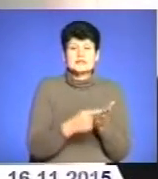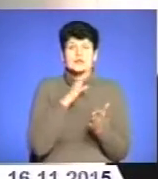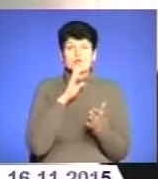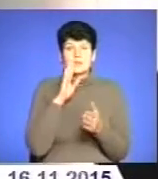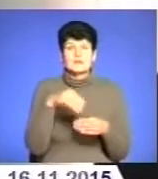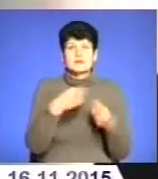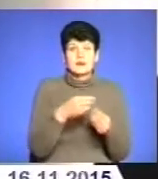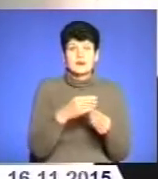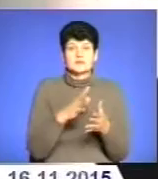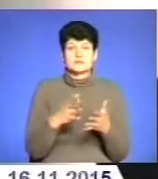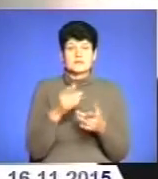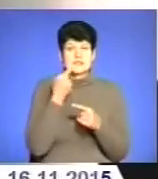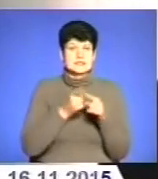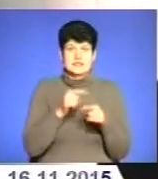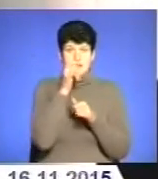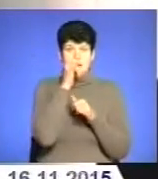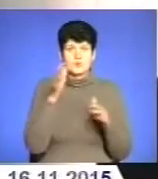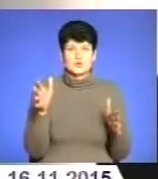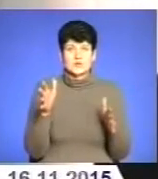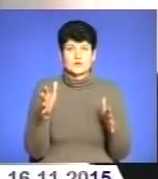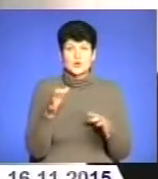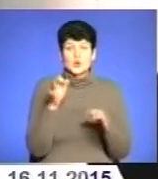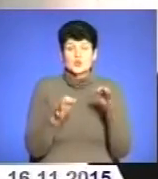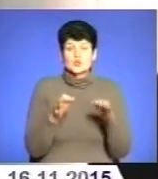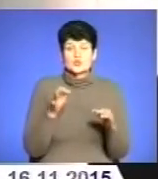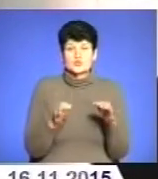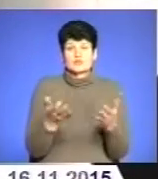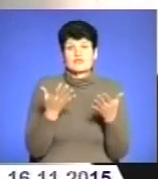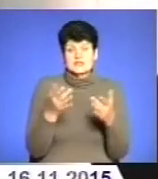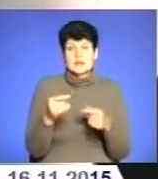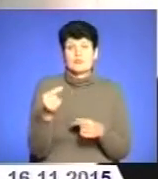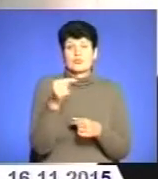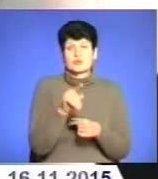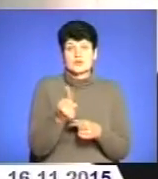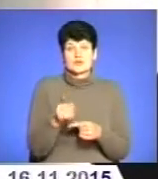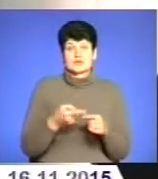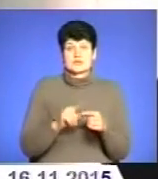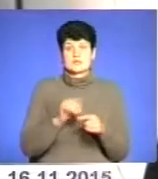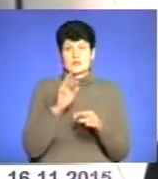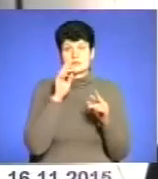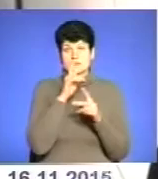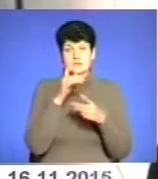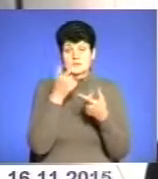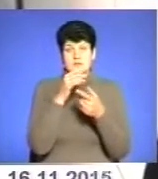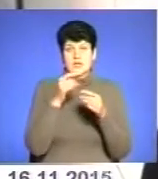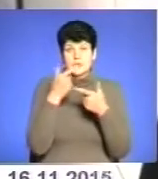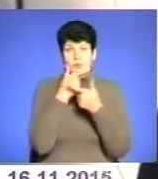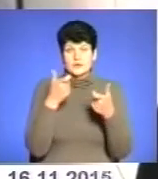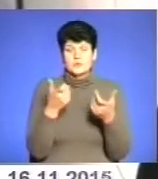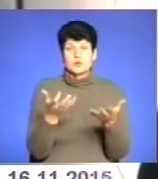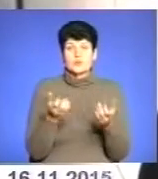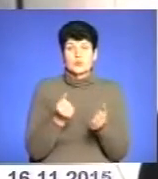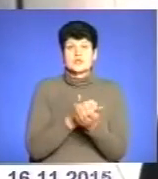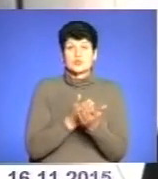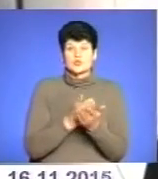чи не вручила, звичайно це неможливо. І суд, звичайно, визнає про те, що це було неналежне повідомлення. При прийомі на службу